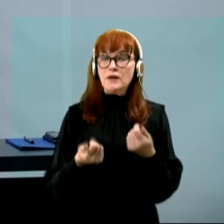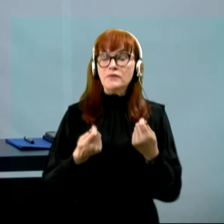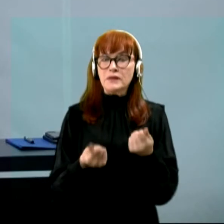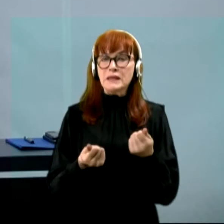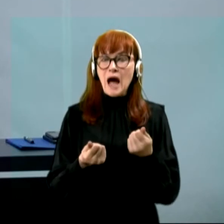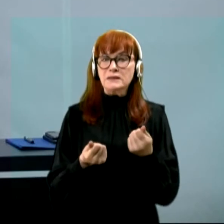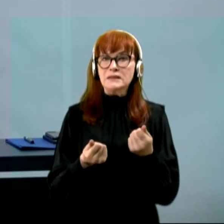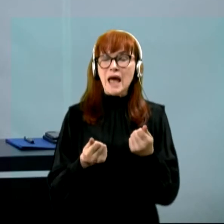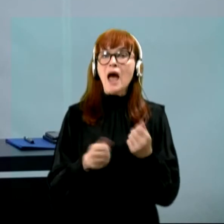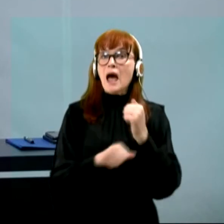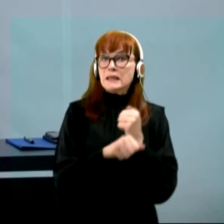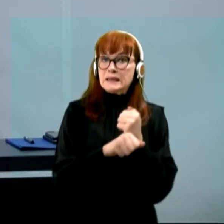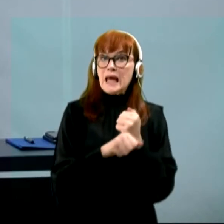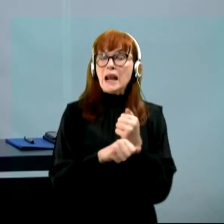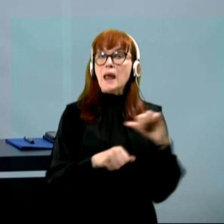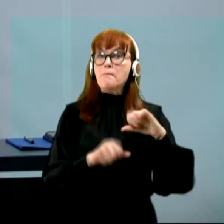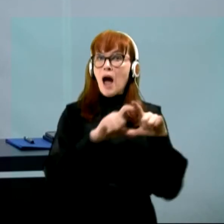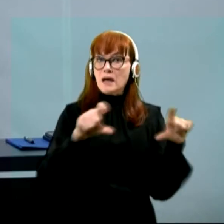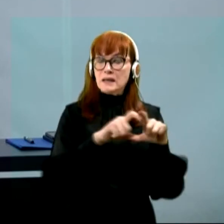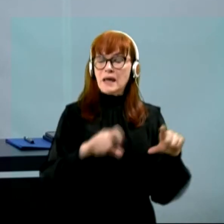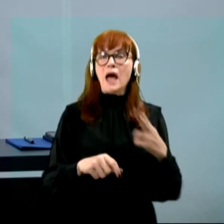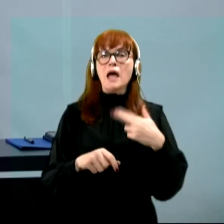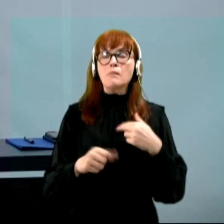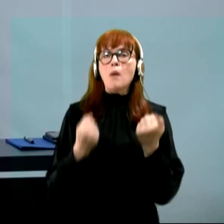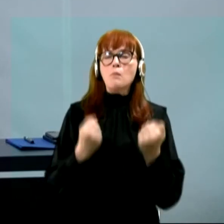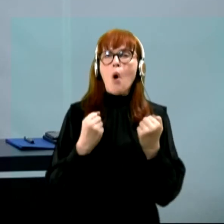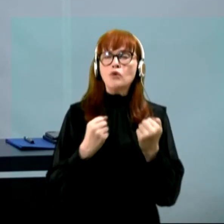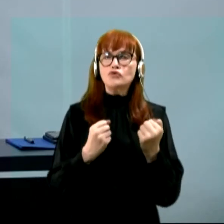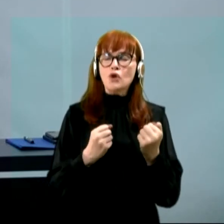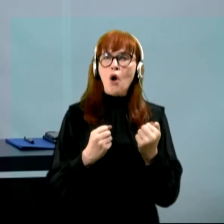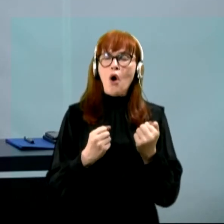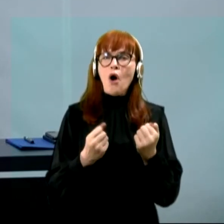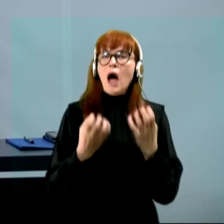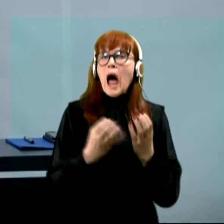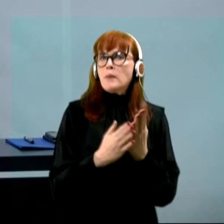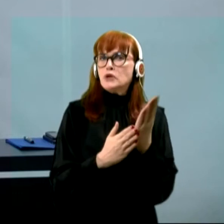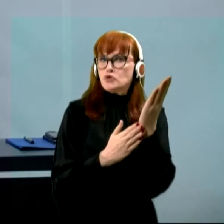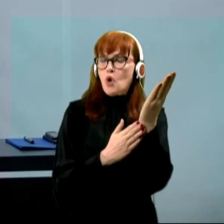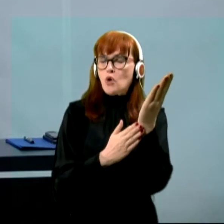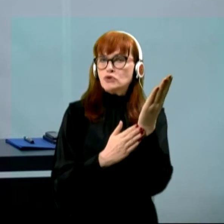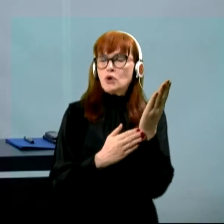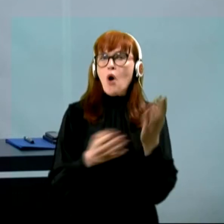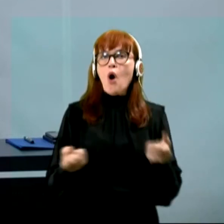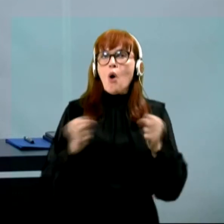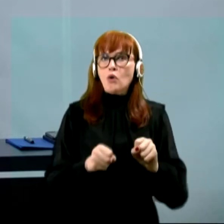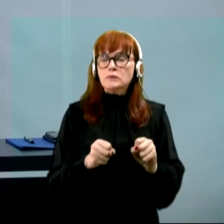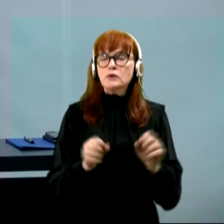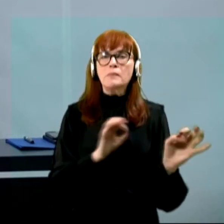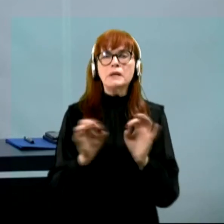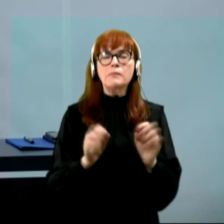likvidne banke, imamo močno in ambiciozno gospodarstvo, ki je pripravilo jasne načrte in projekte.